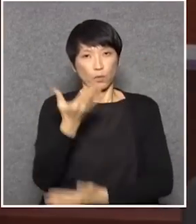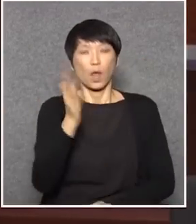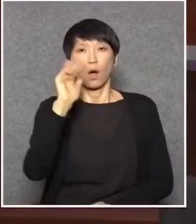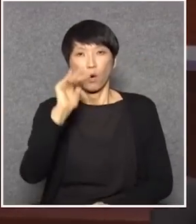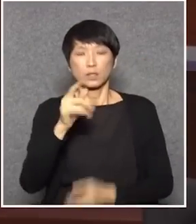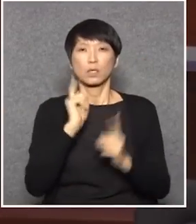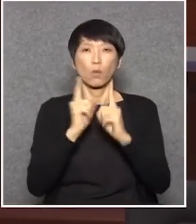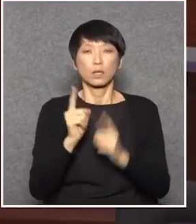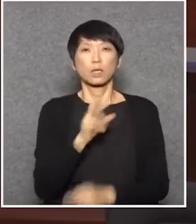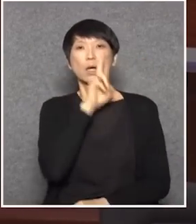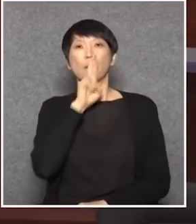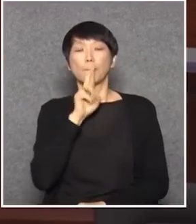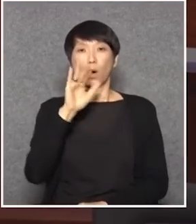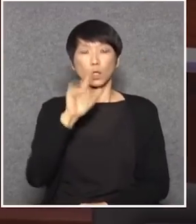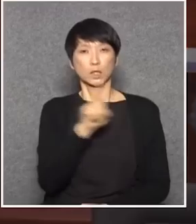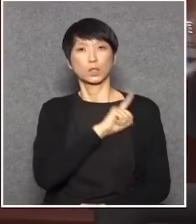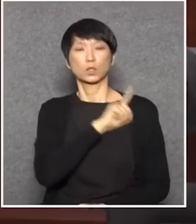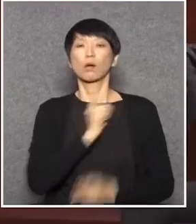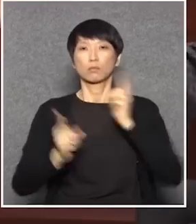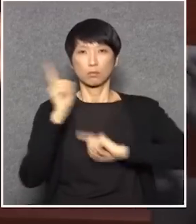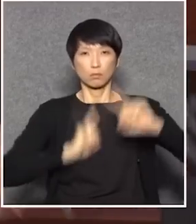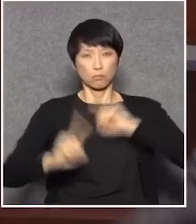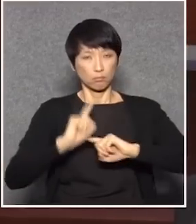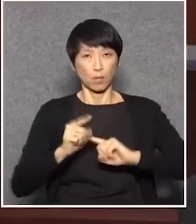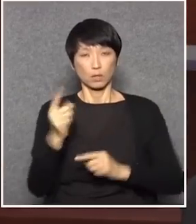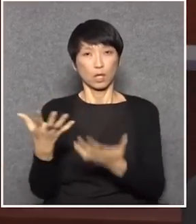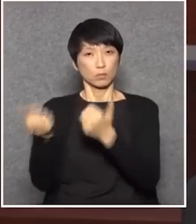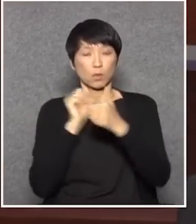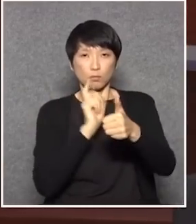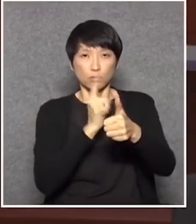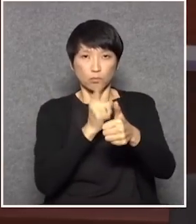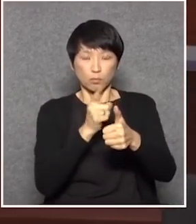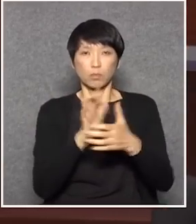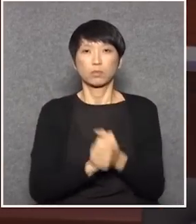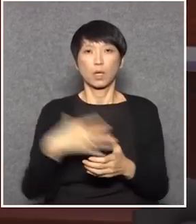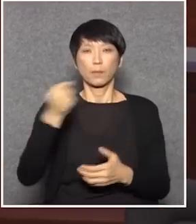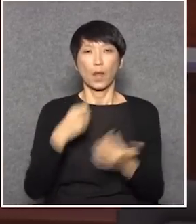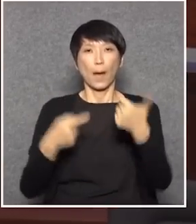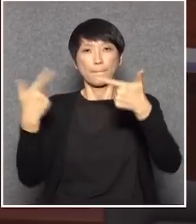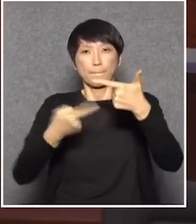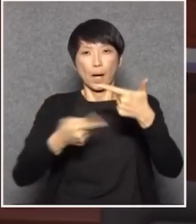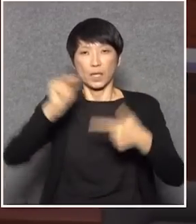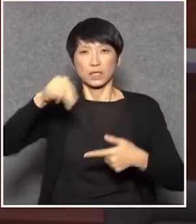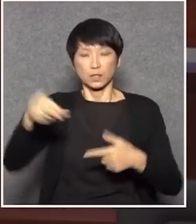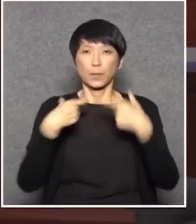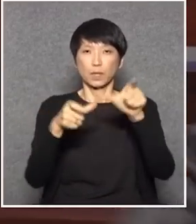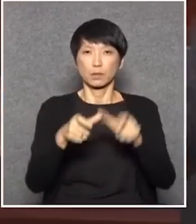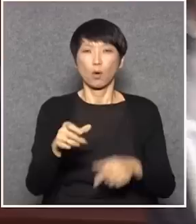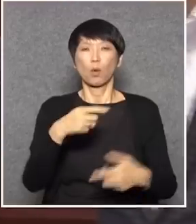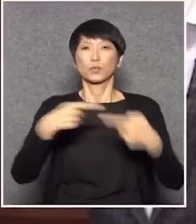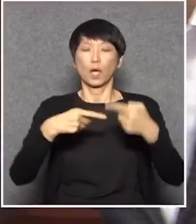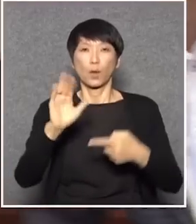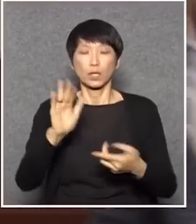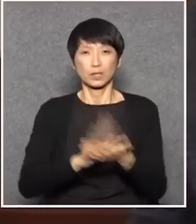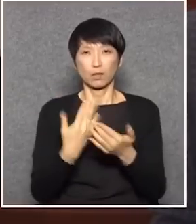那我們尊重他不發言最多他接受別人的批評說他不應該拿這八萬七元的工資是不是?但是